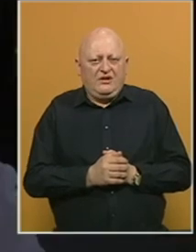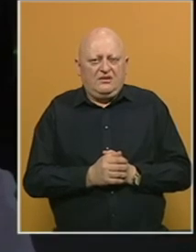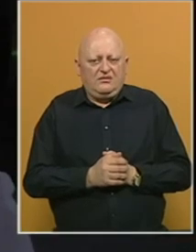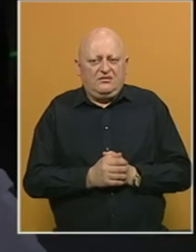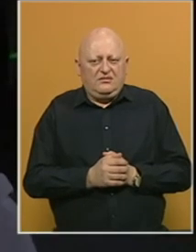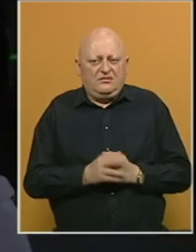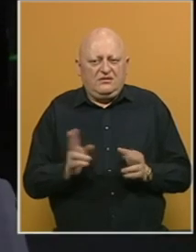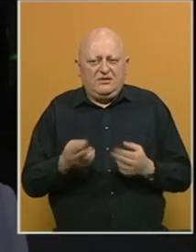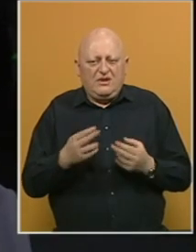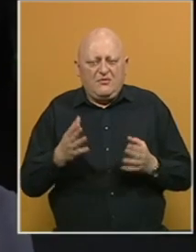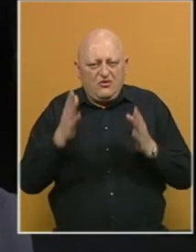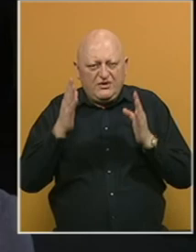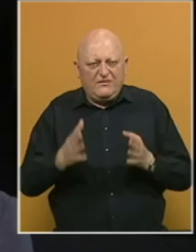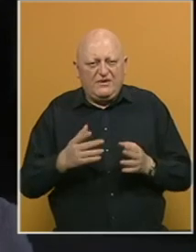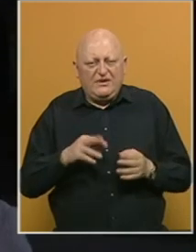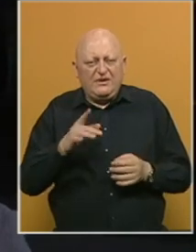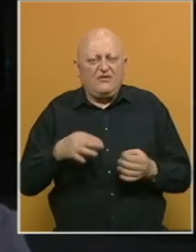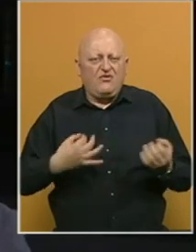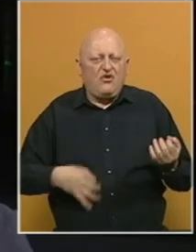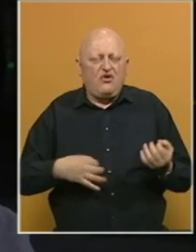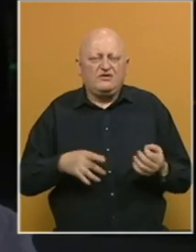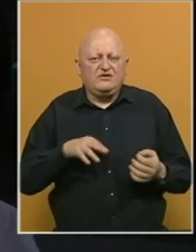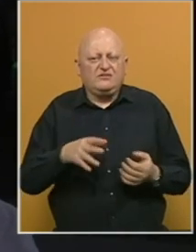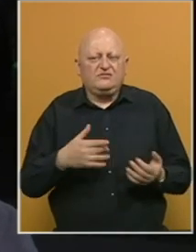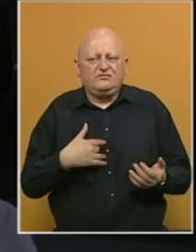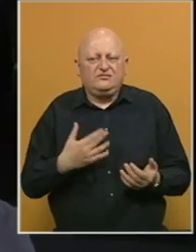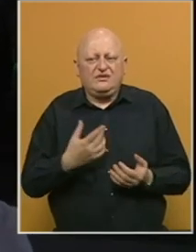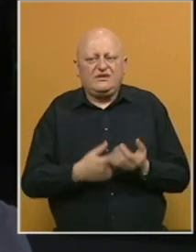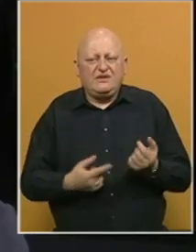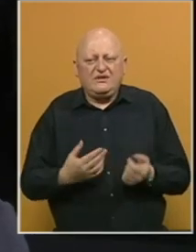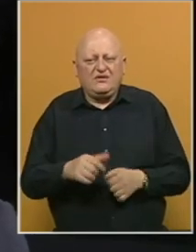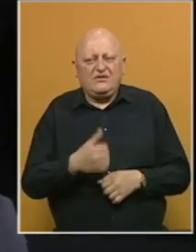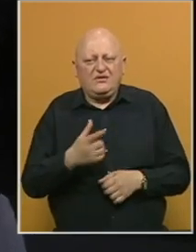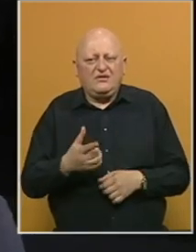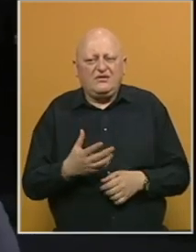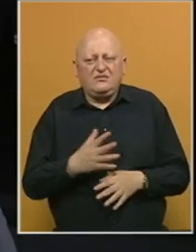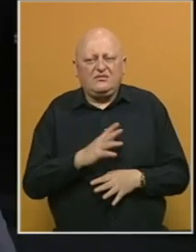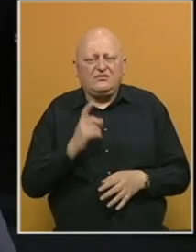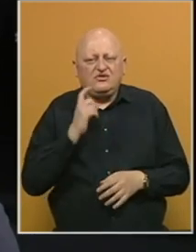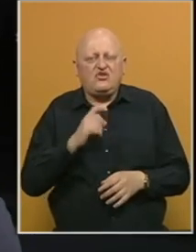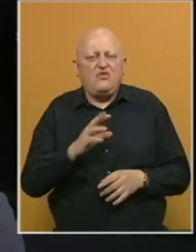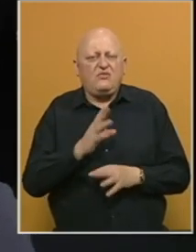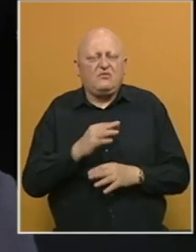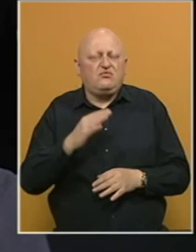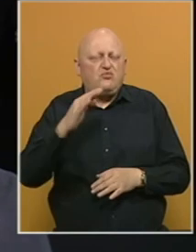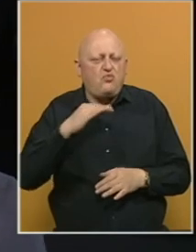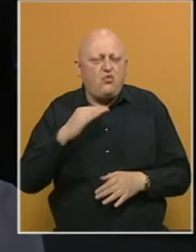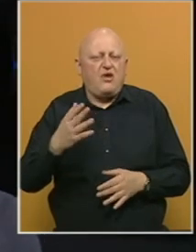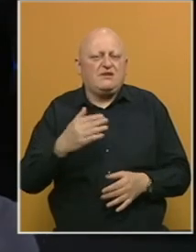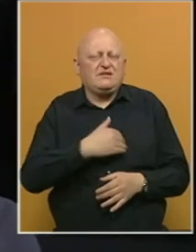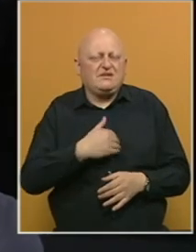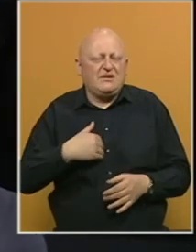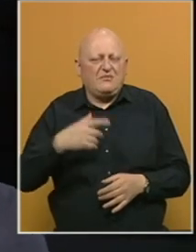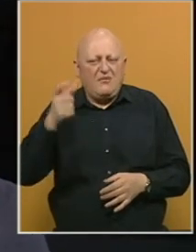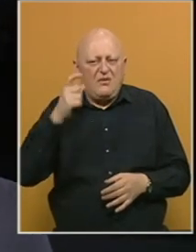Ne mogu da vjerim da neću još na neki koncert njegova otići zadnjih nekoliko godina. To je bilo od Skoplja, Zadra, Pule, Zagreba,